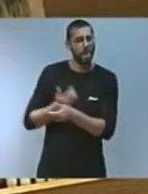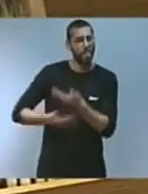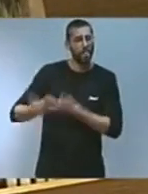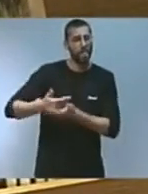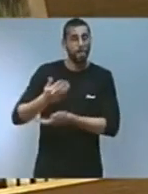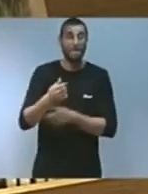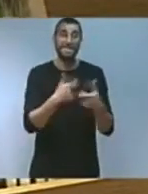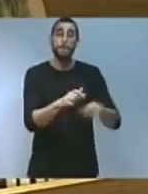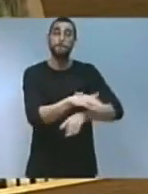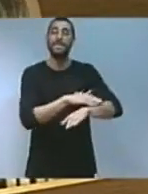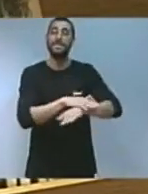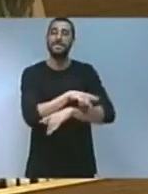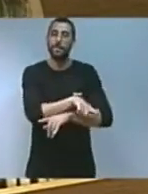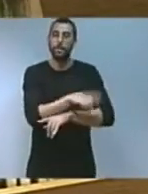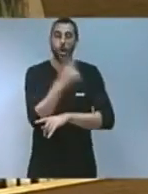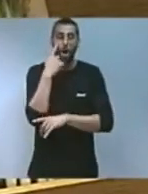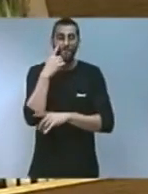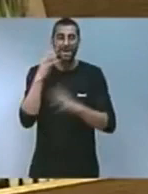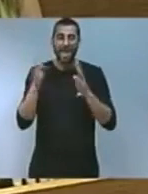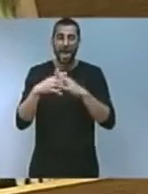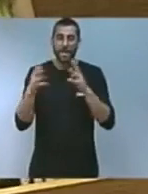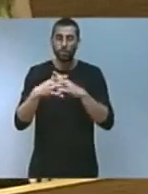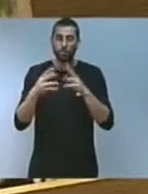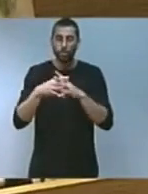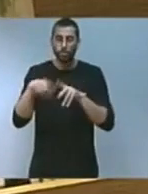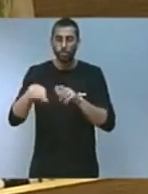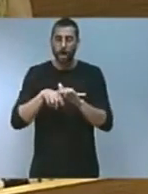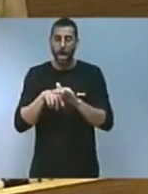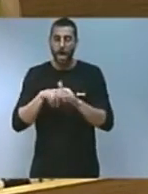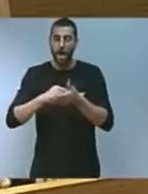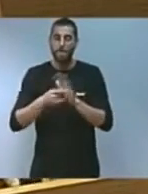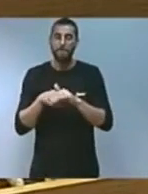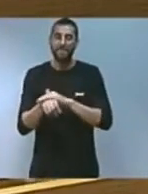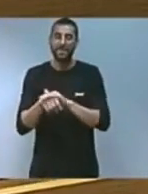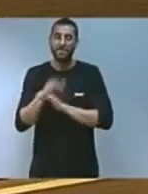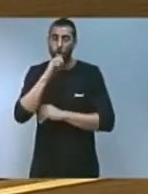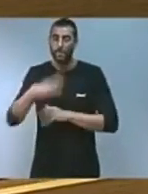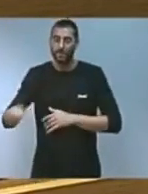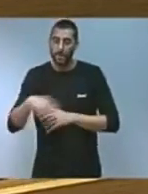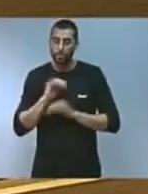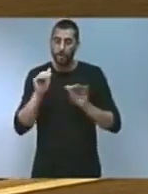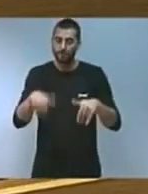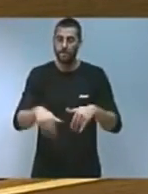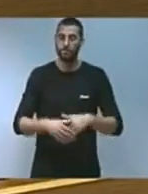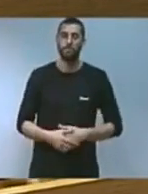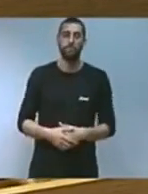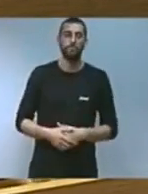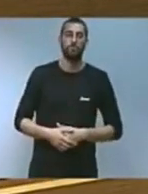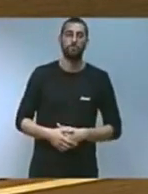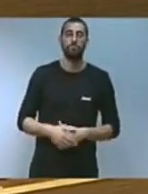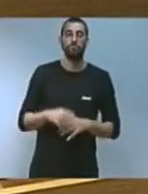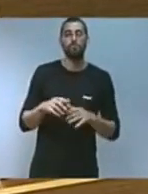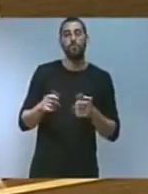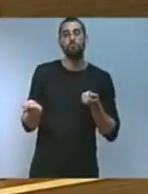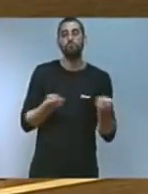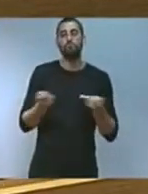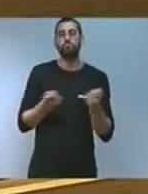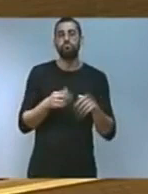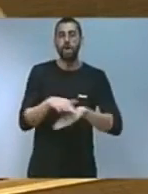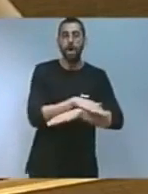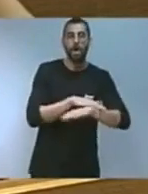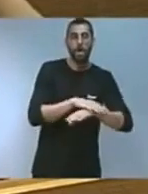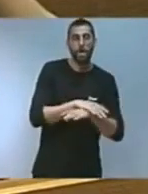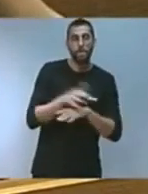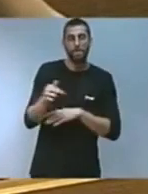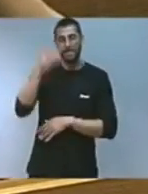finalitzar l'arquitectura d'aquest pla de gestió del Mediterrani l'acció coordinada responsable entre administracions i els principals